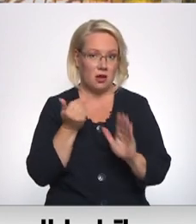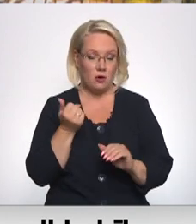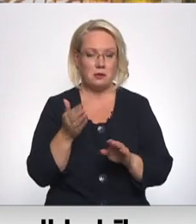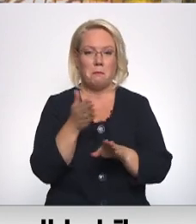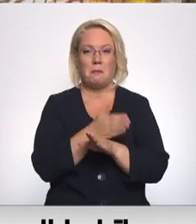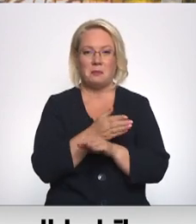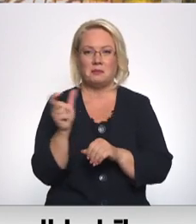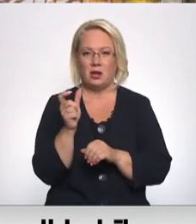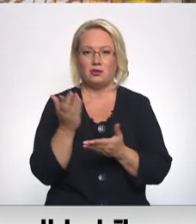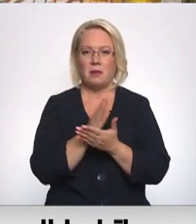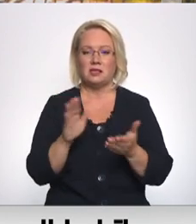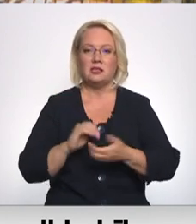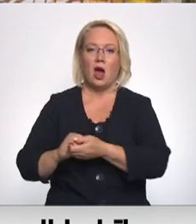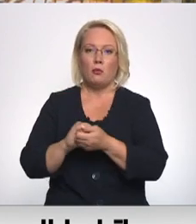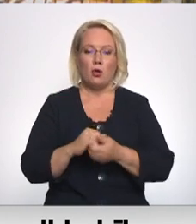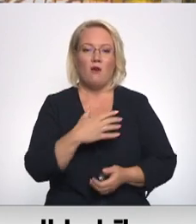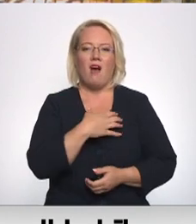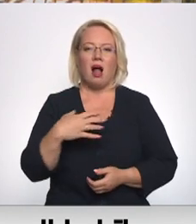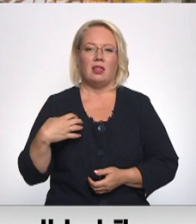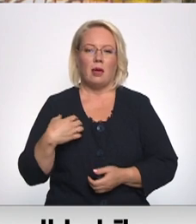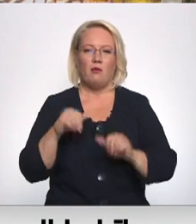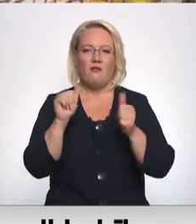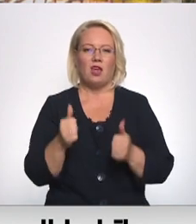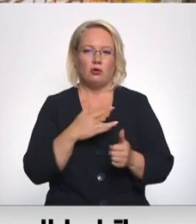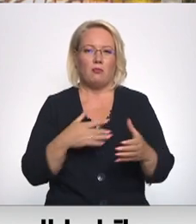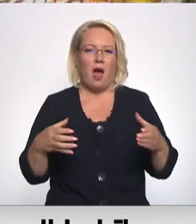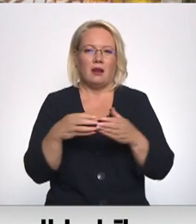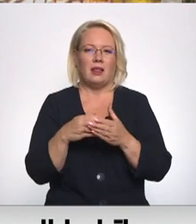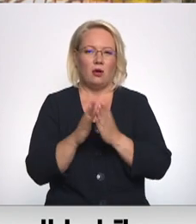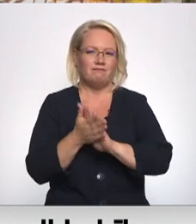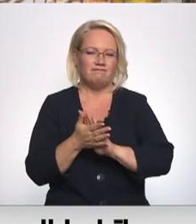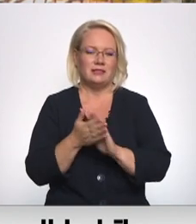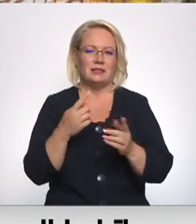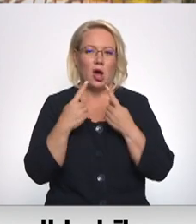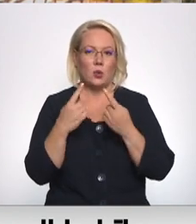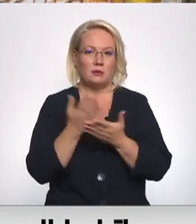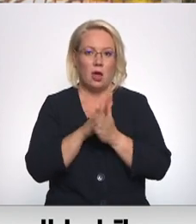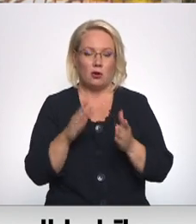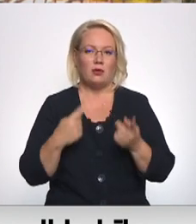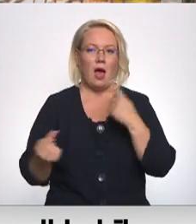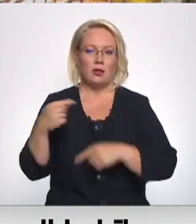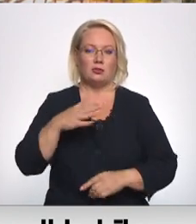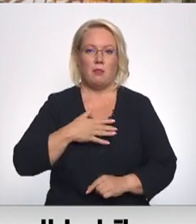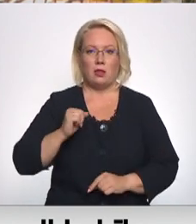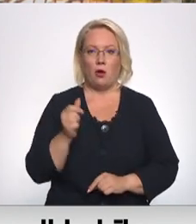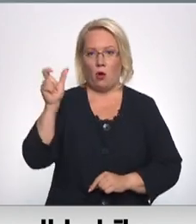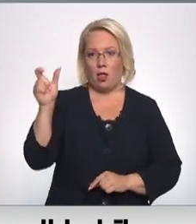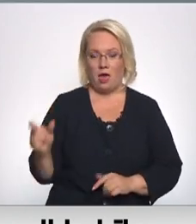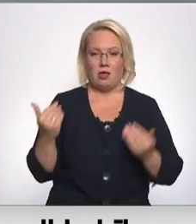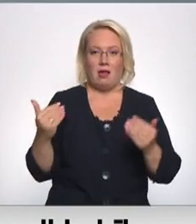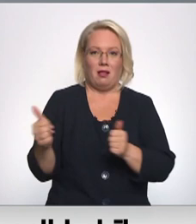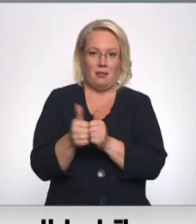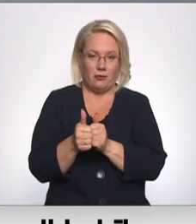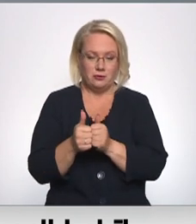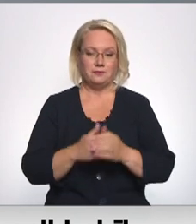beigušās arotbiedrības un valdību veidojošo koalīcijas partiju sarunas, un no tām atgriezusies mana kolēģi Vita Anstrata, kas pievienojasies manas studijā.